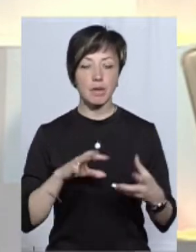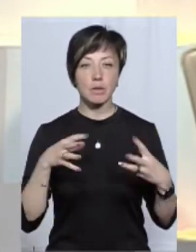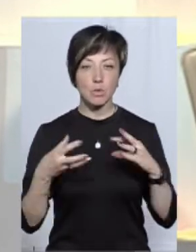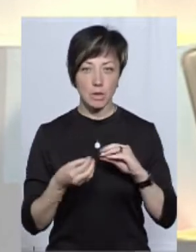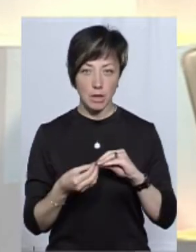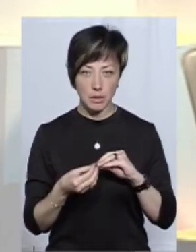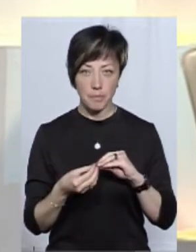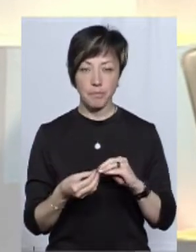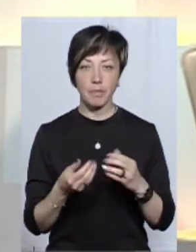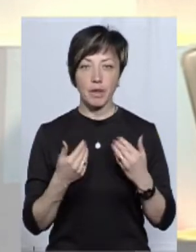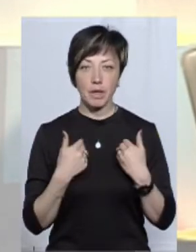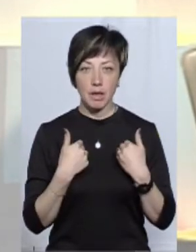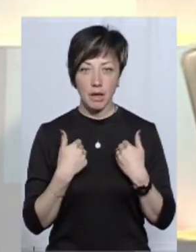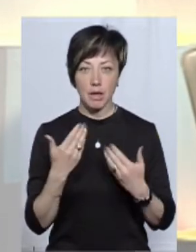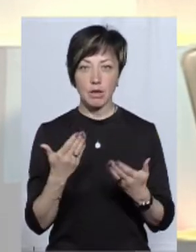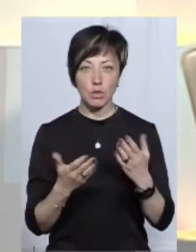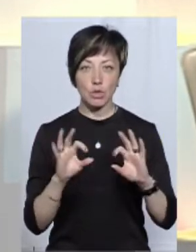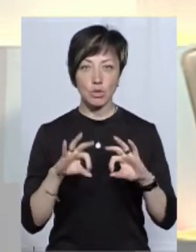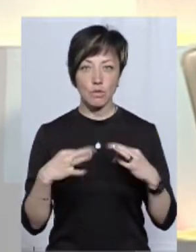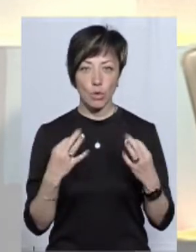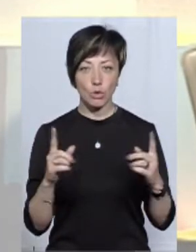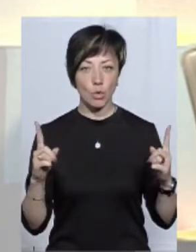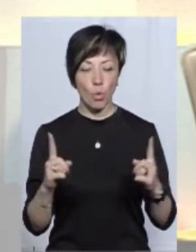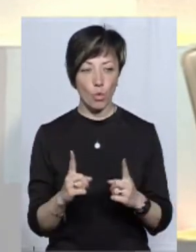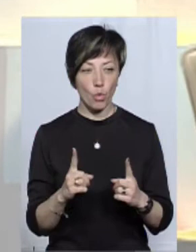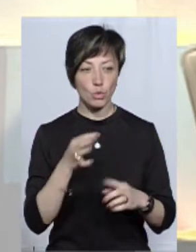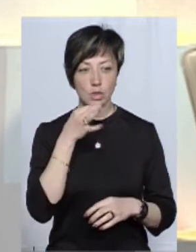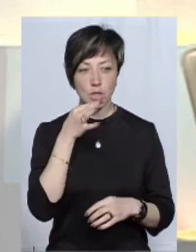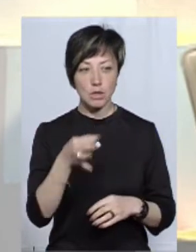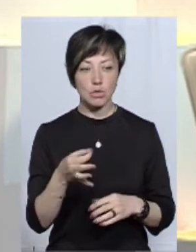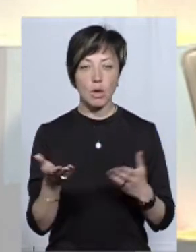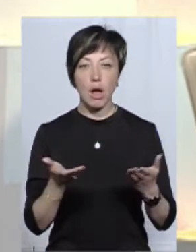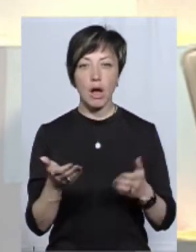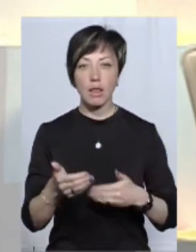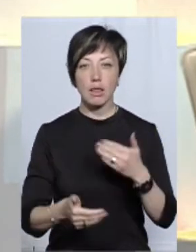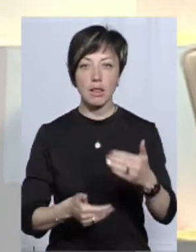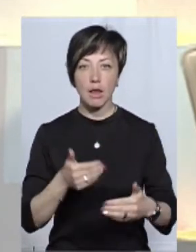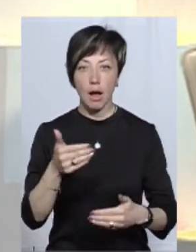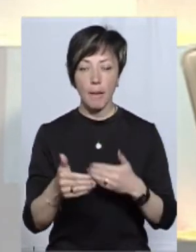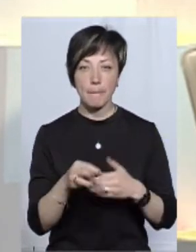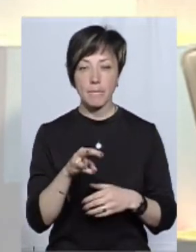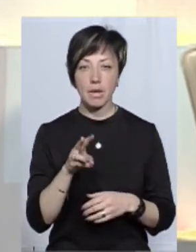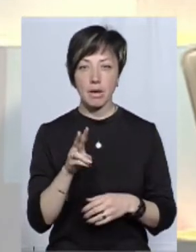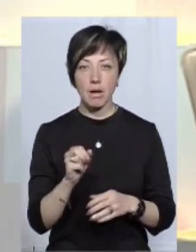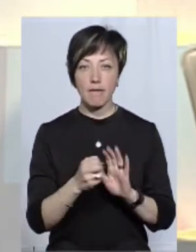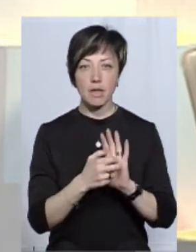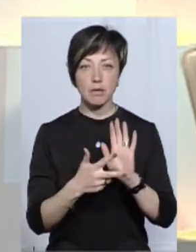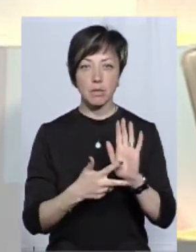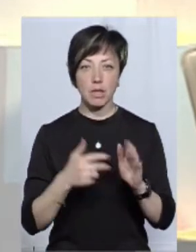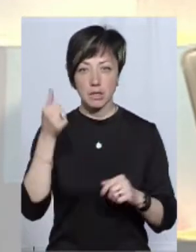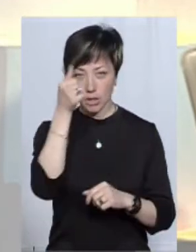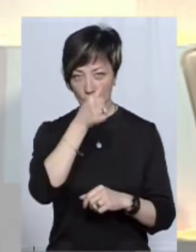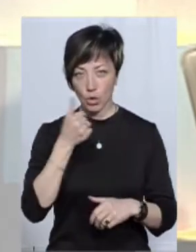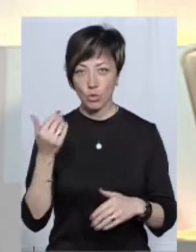результатів? Ну, я, якщо дозволити, коротенько буквально скажу про те, яка динаміка, тому що 2018 рік